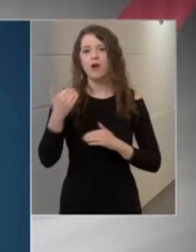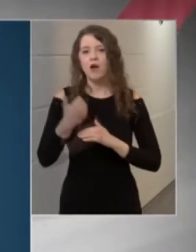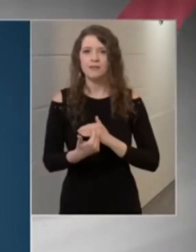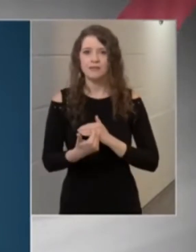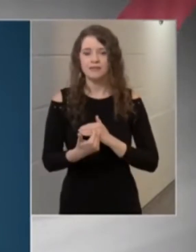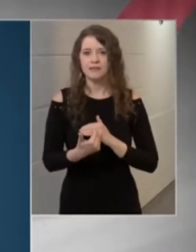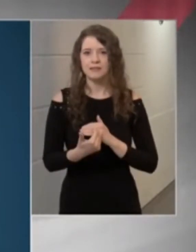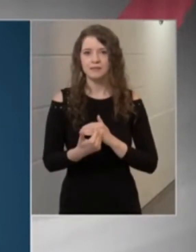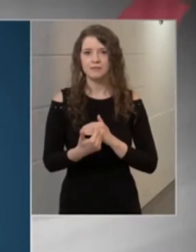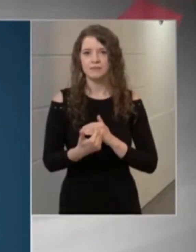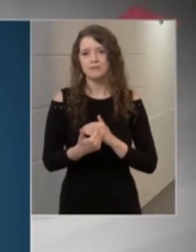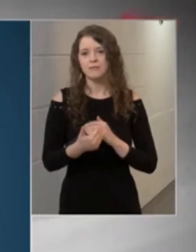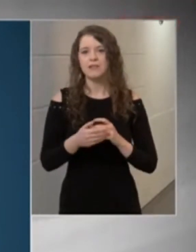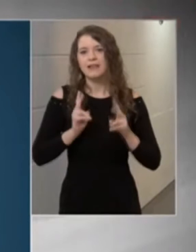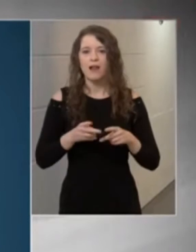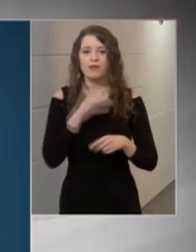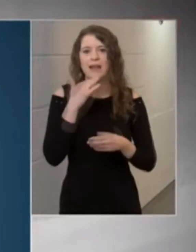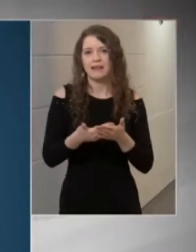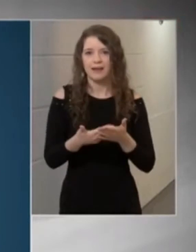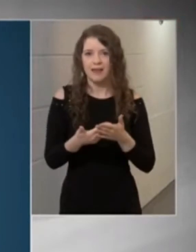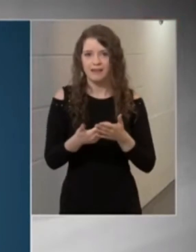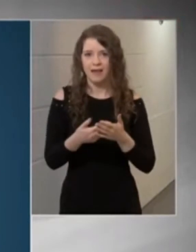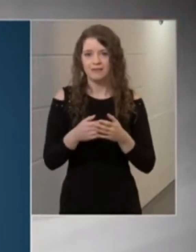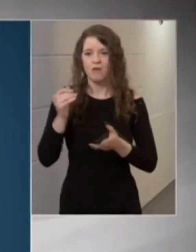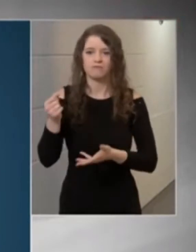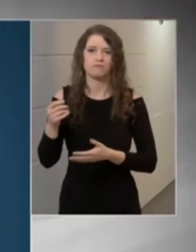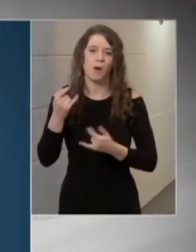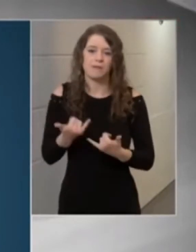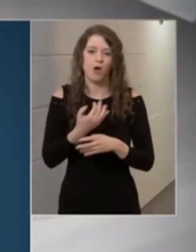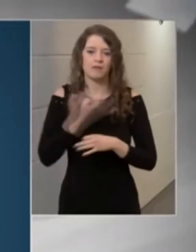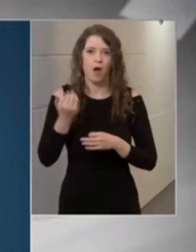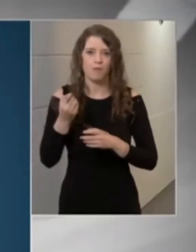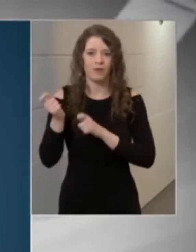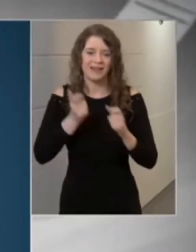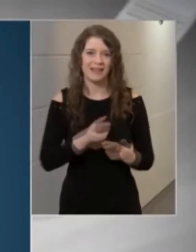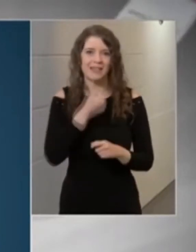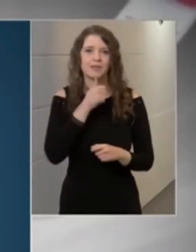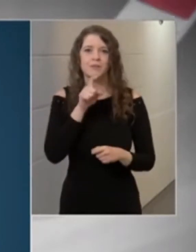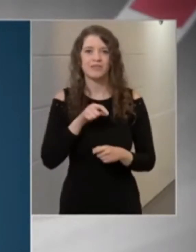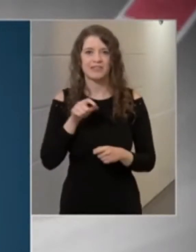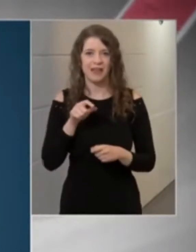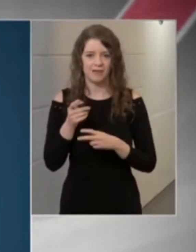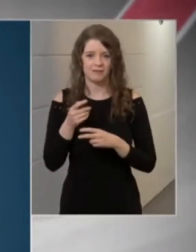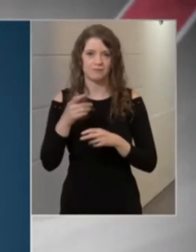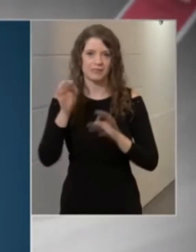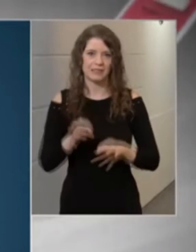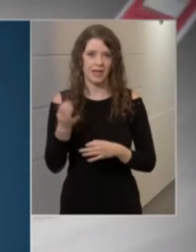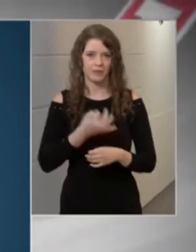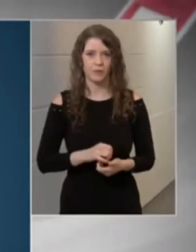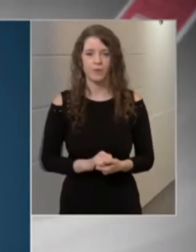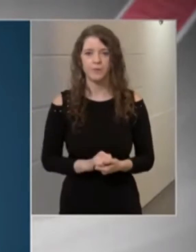azzal a mennyiséggel, amit a mai napon kaptunk a Pfizer cégtől. Ez körülbelül